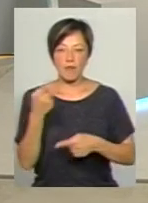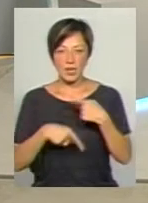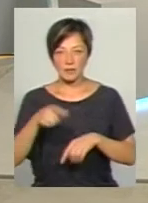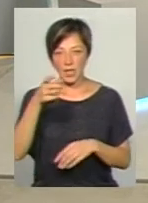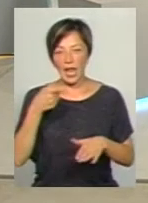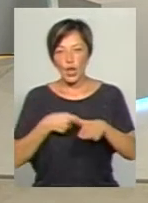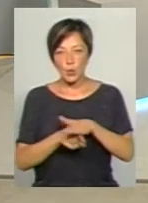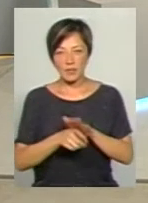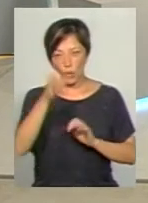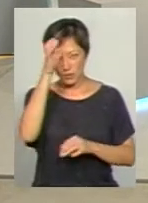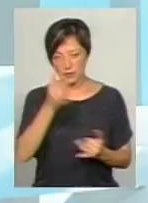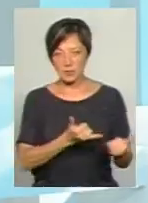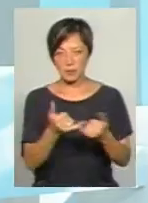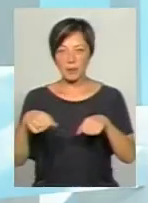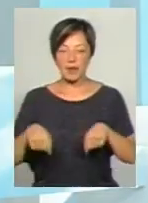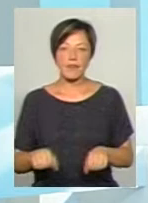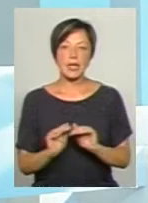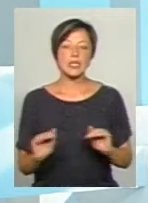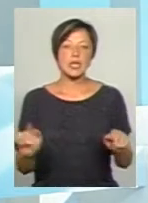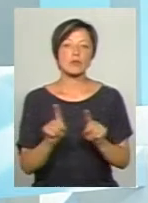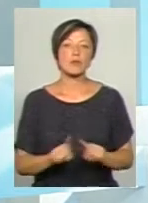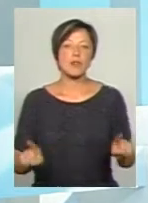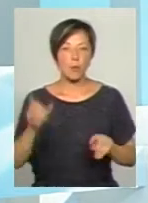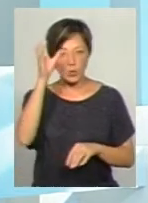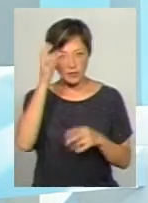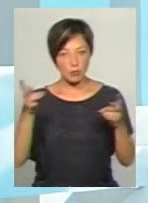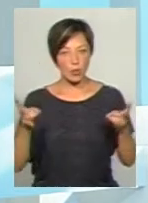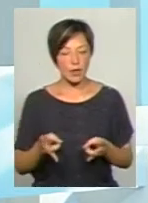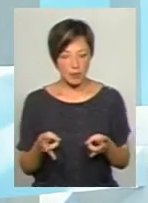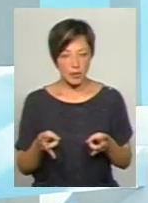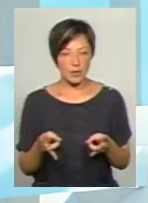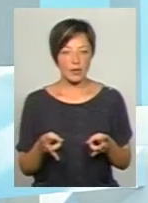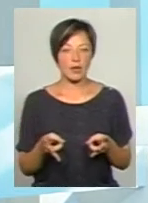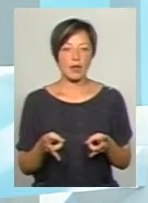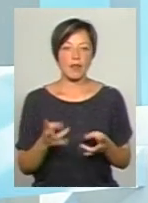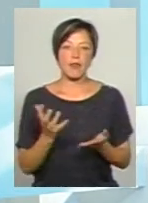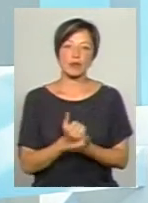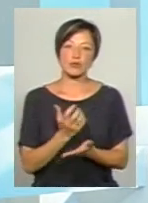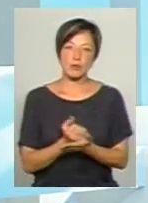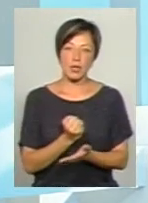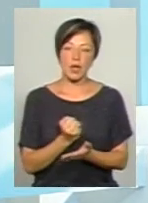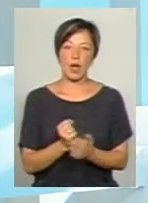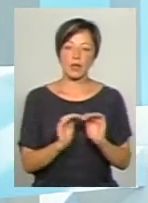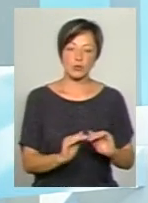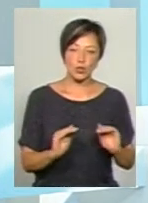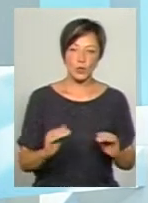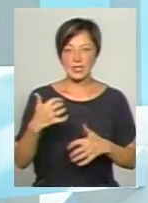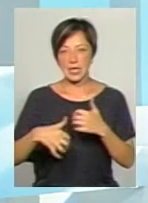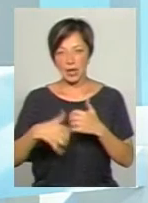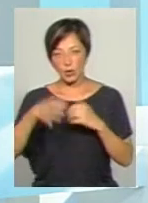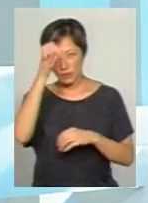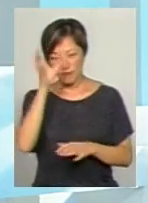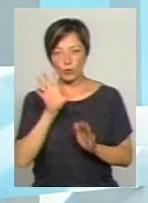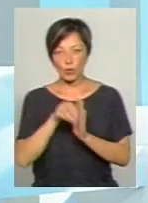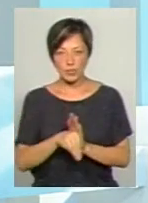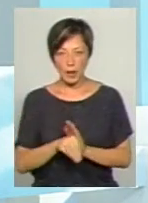освіти. Щоб забезпечити права дітей з особливими освітніми потребами, на здобуття дошкільної, середньої освіти, в